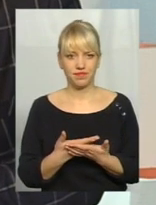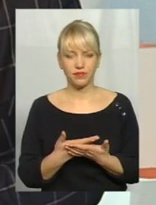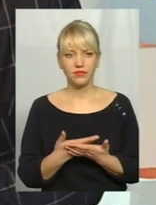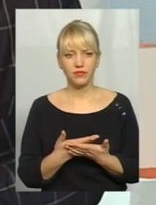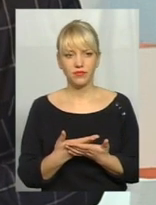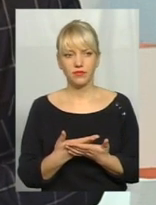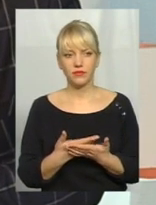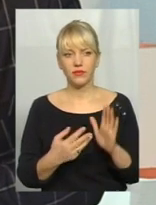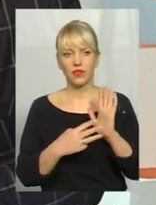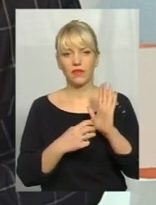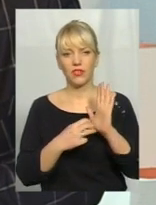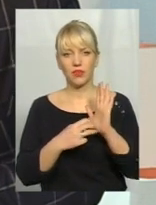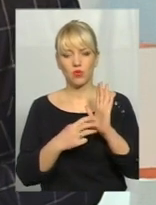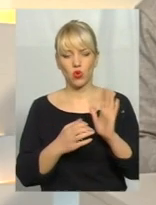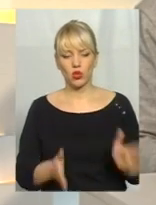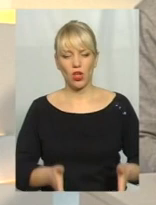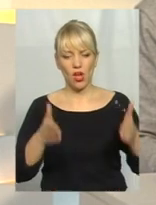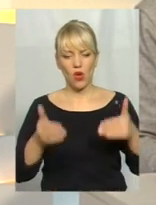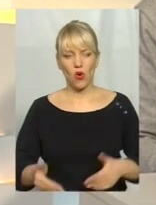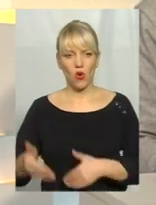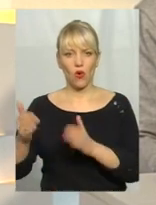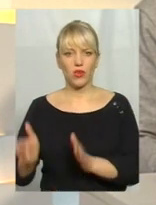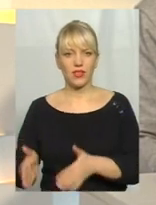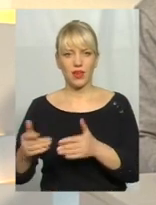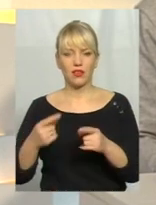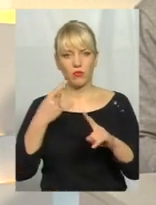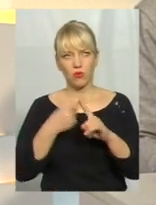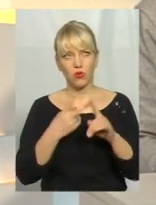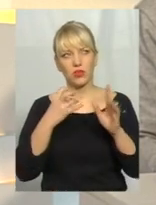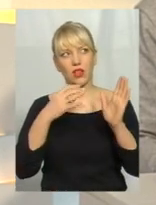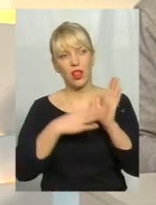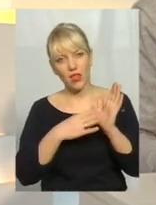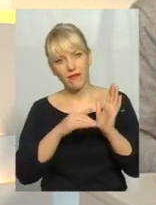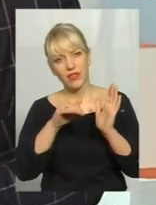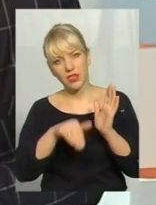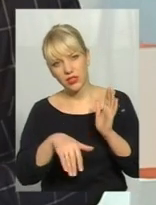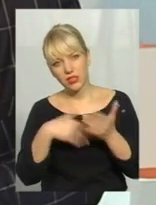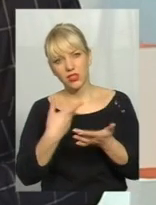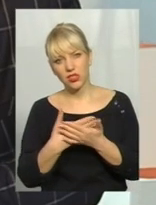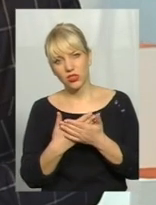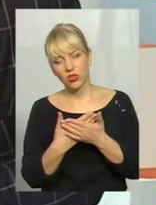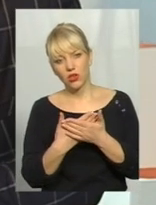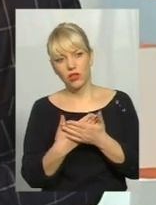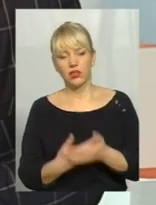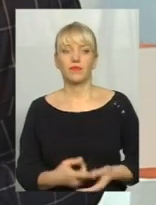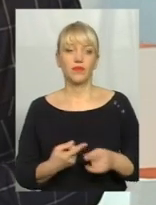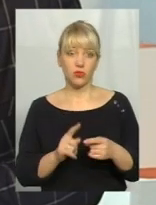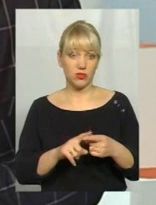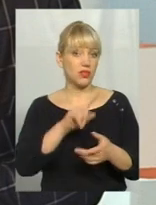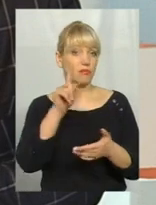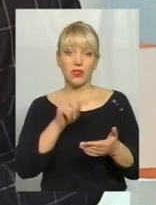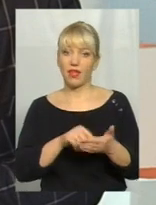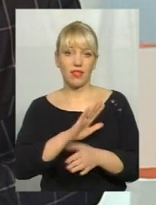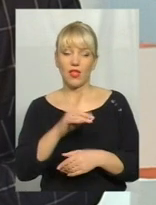біля 800 контейнерів. Це помножити на 9 тисяч, а що так брати? Тому це питання на одного року,